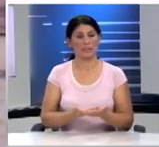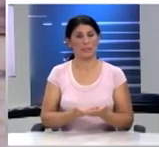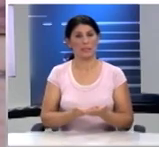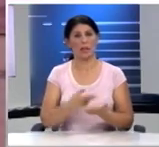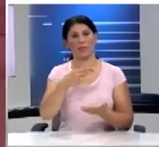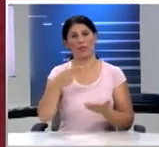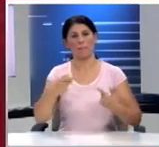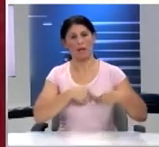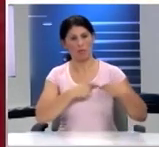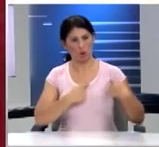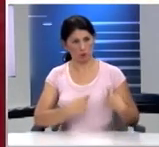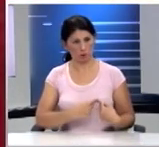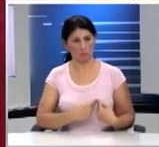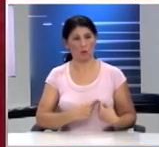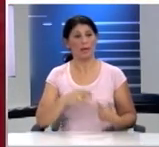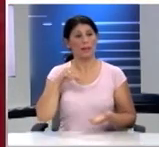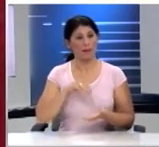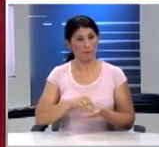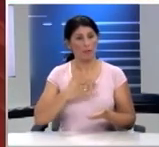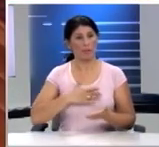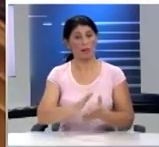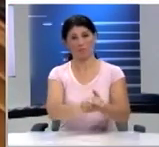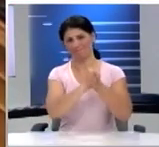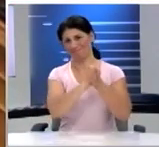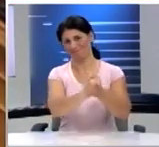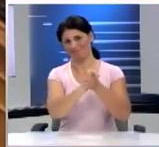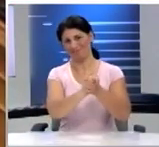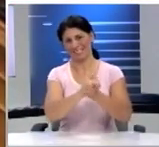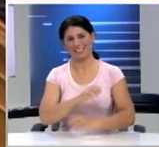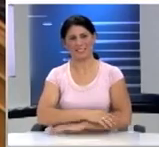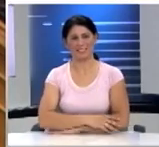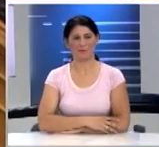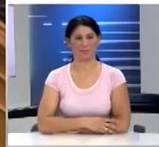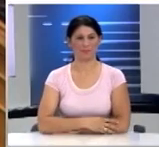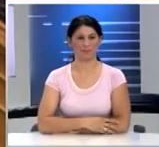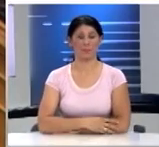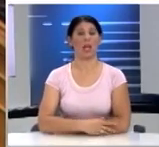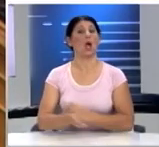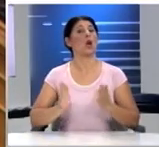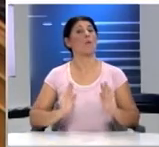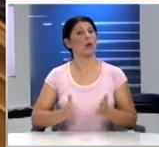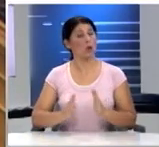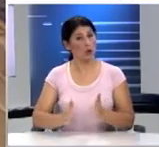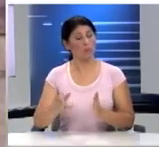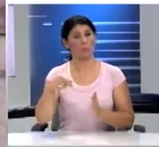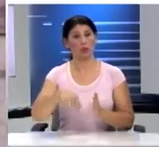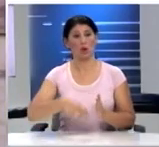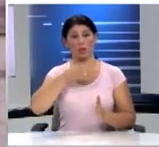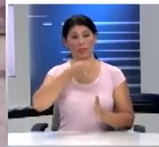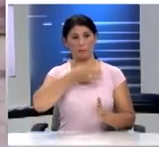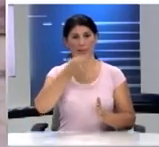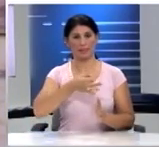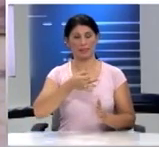εθελοντισμό και θα ήθελα και πάλι να σας συγχαρώ Προχωρούμε λοιπόν και το λόγο έχει